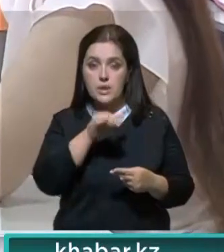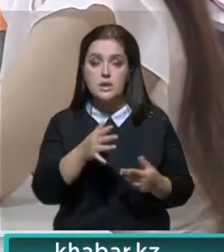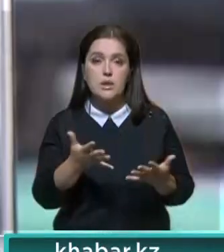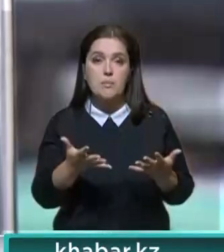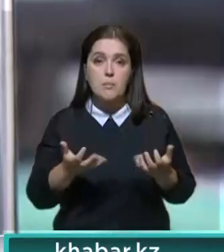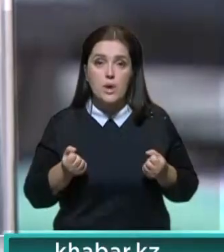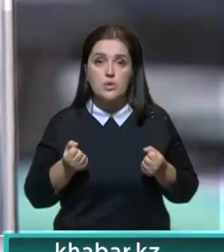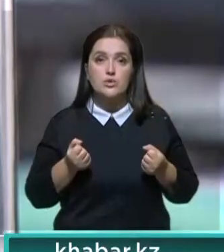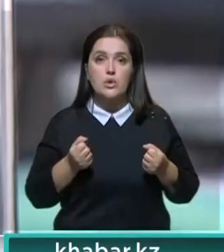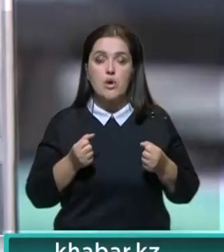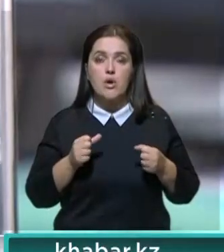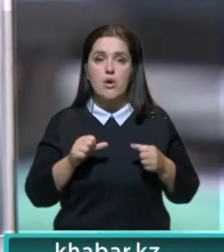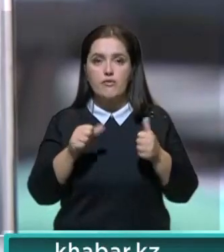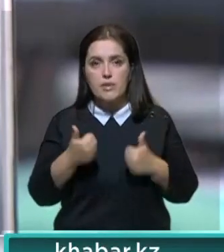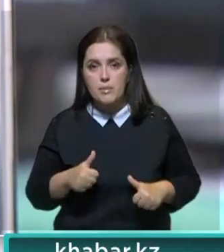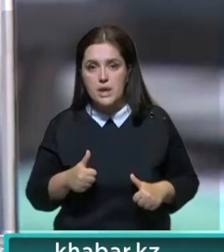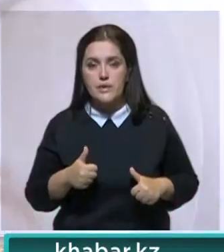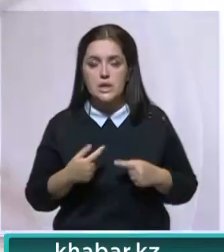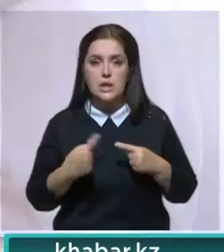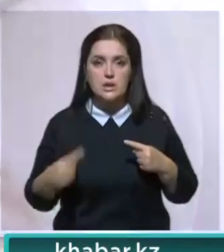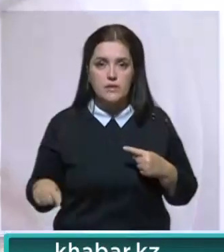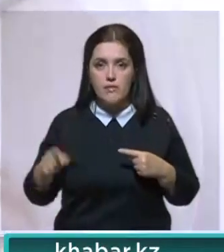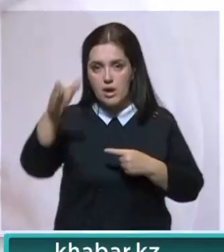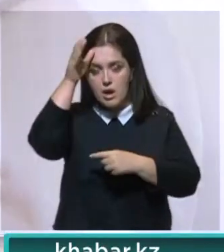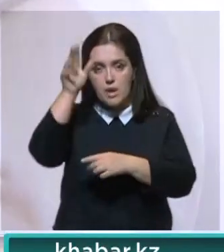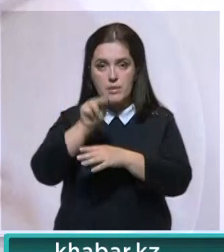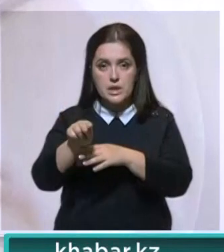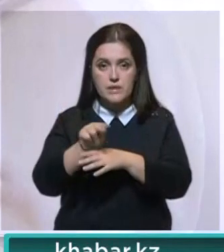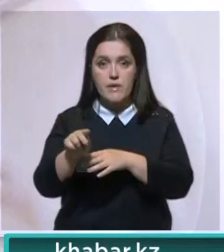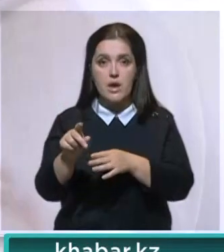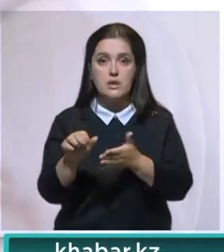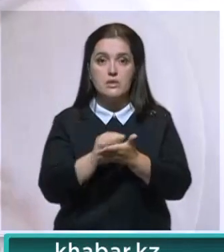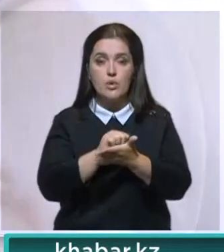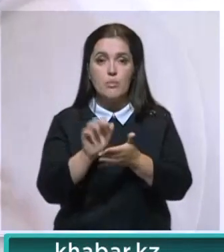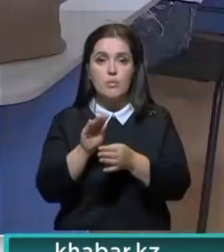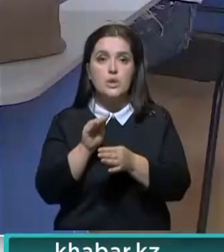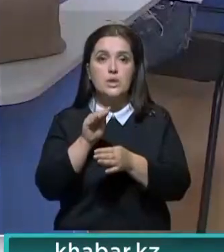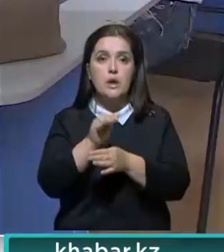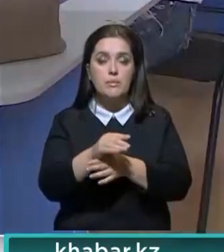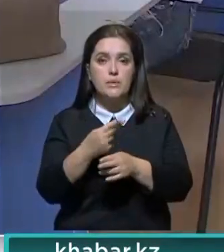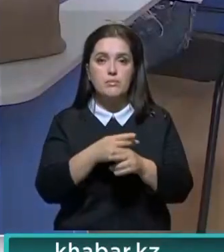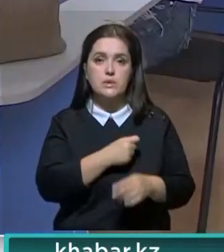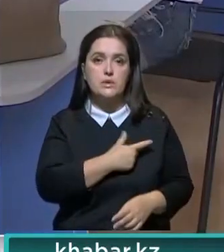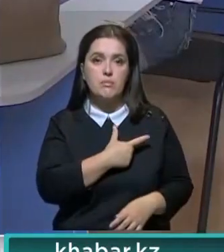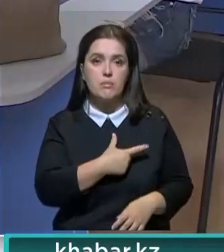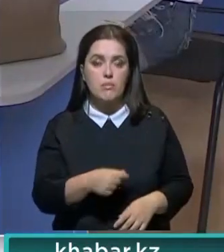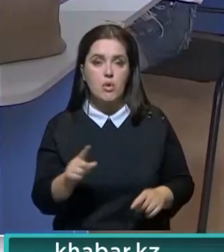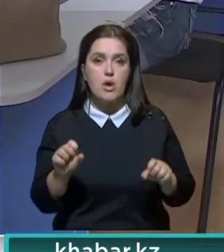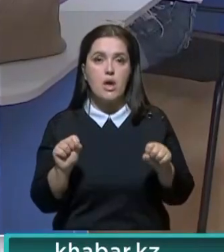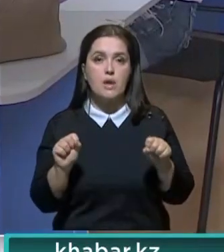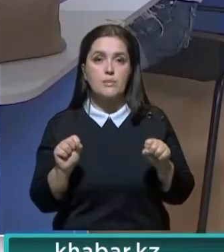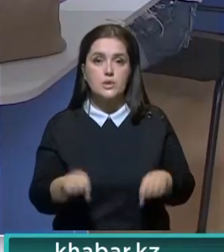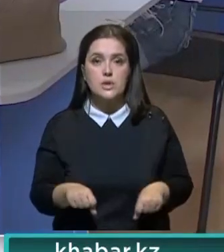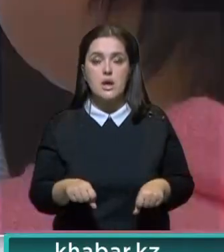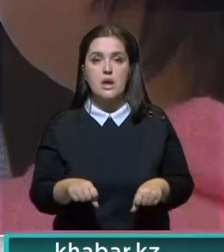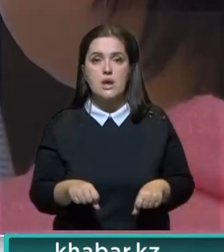компетенции, полученные в процессе формального и альтернативного образования. А сам документ станет дополнением к основному диплому.